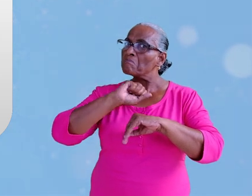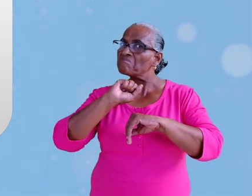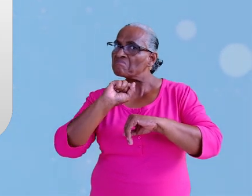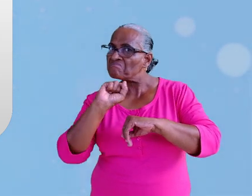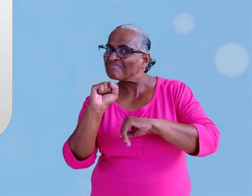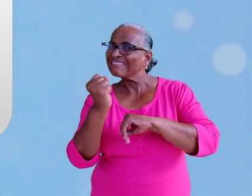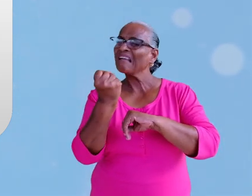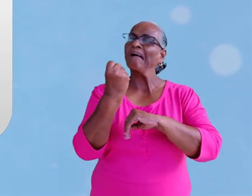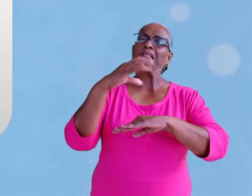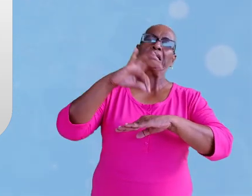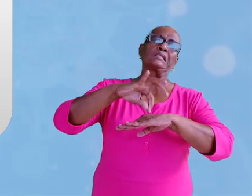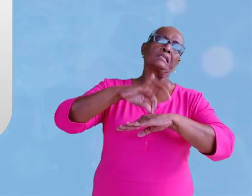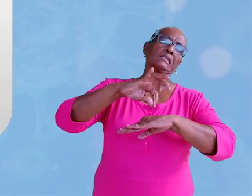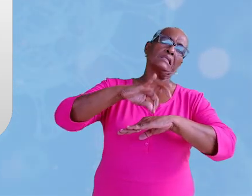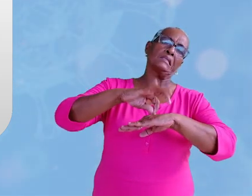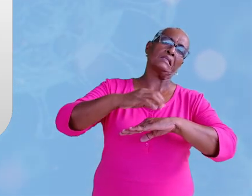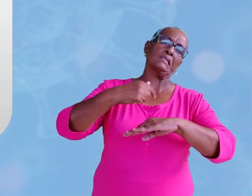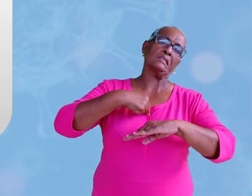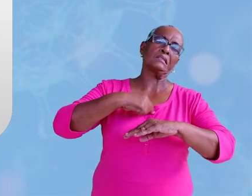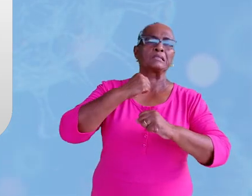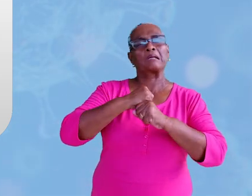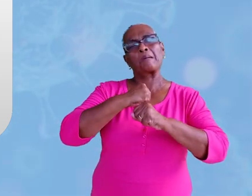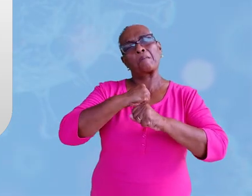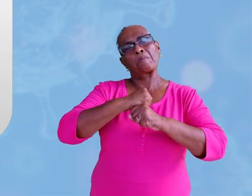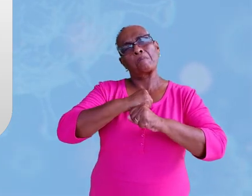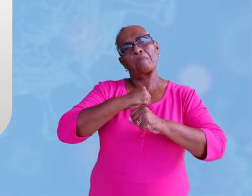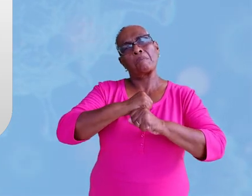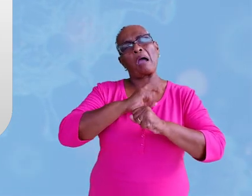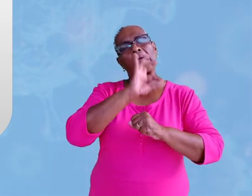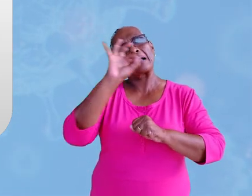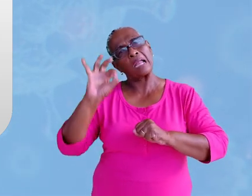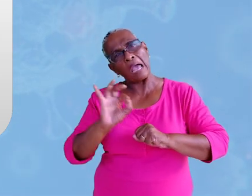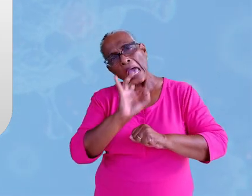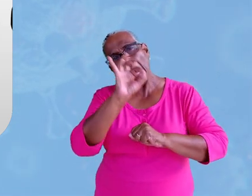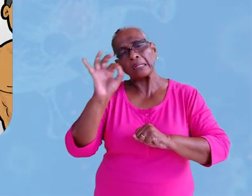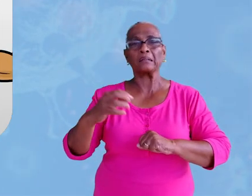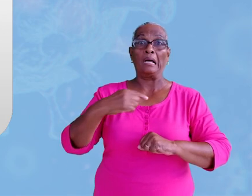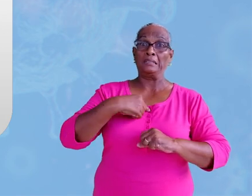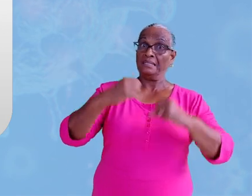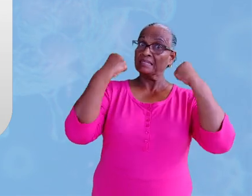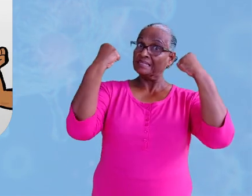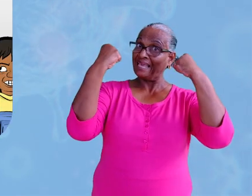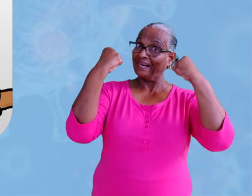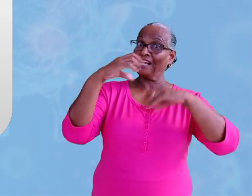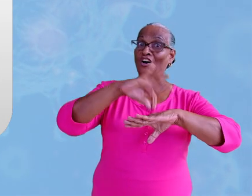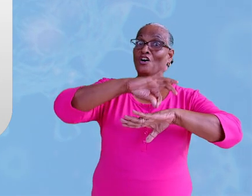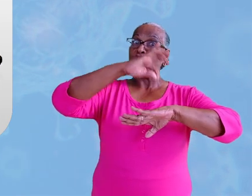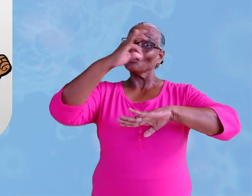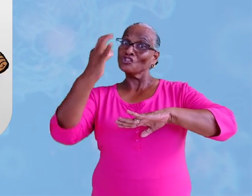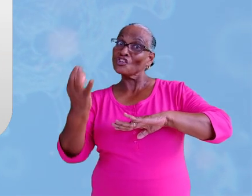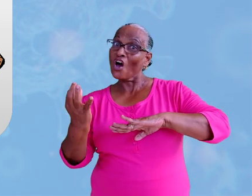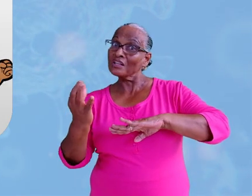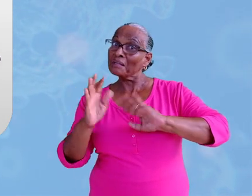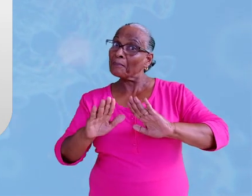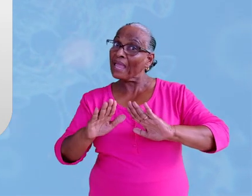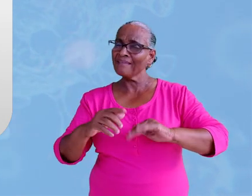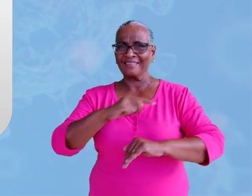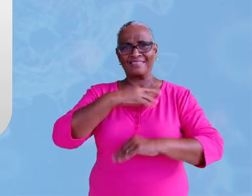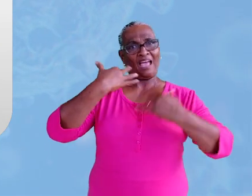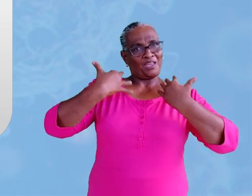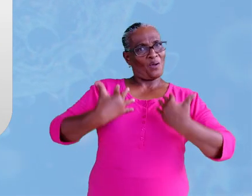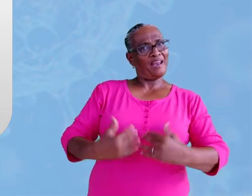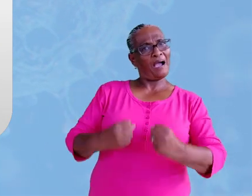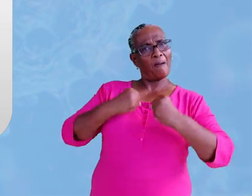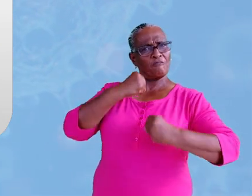binnenkomen, jou erg ziek maken. Als je sterk en gezond bent, kan je lichaam beter